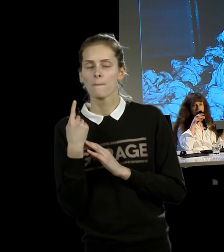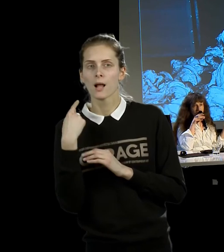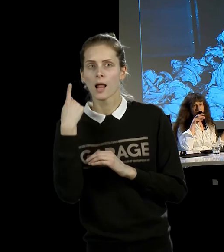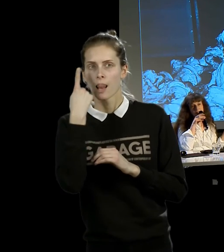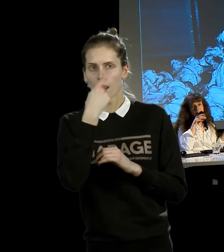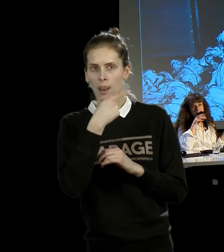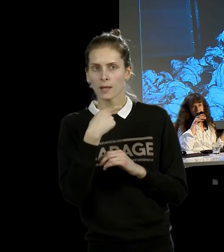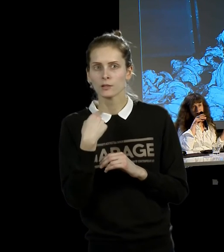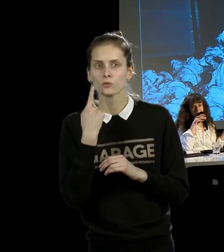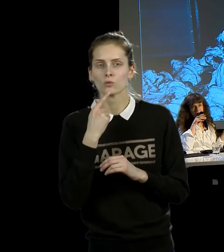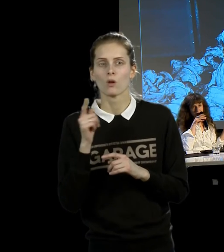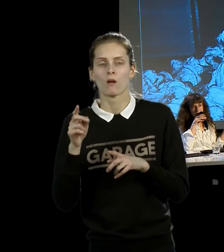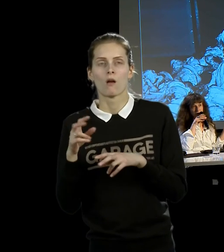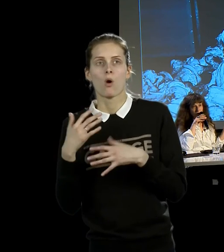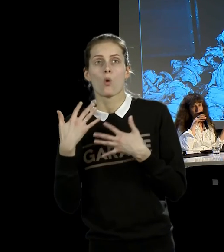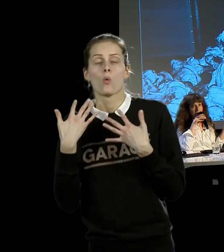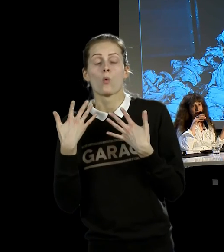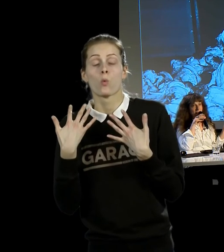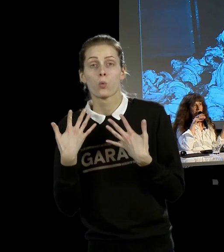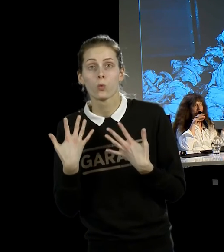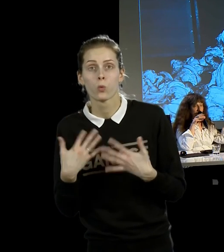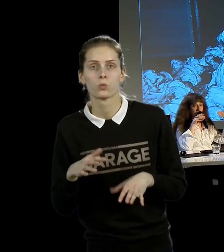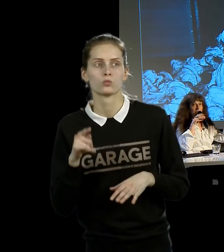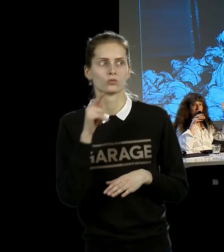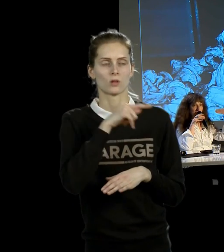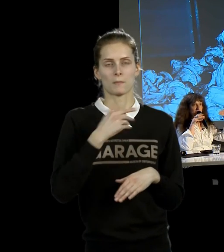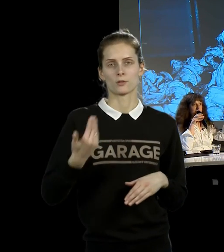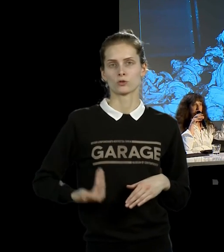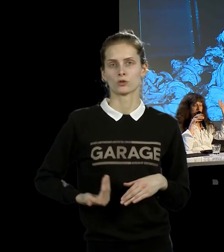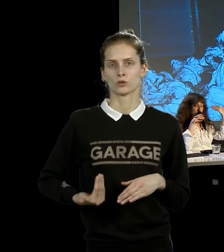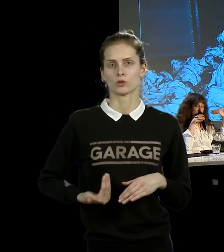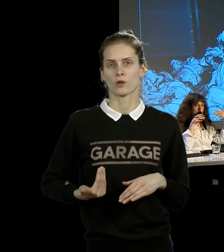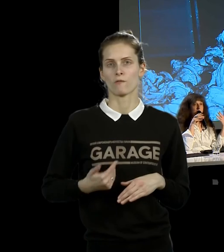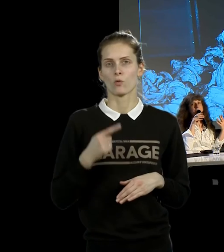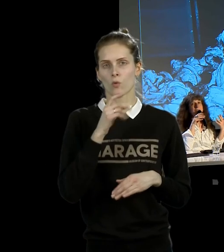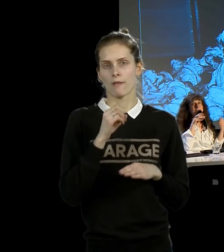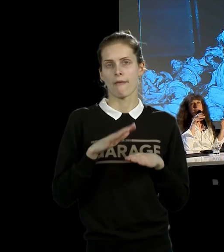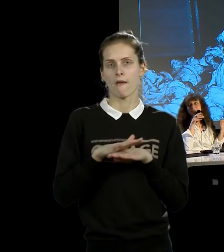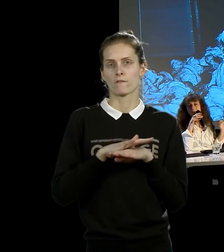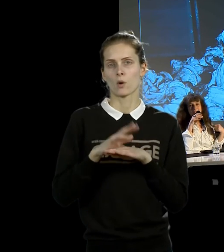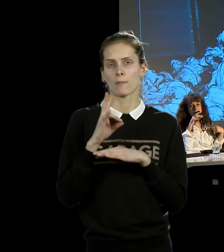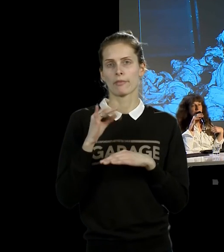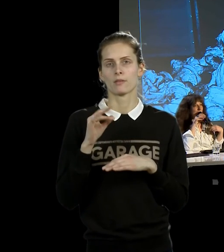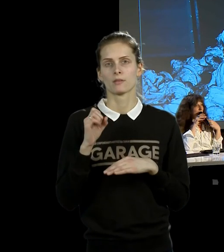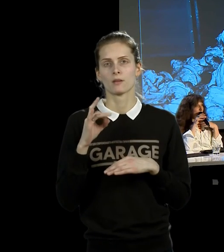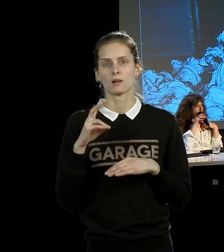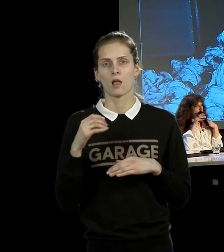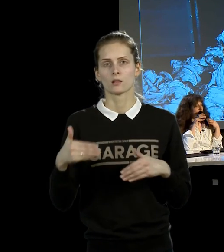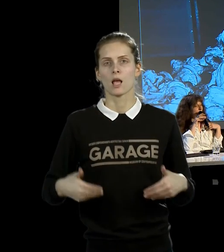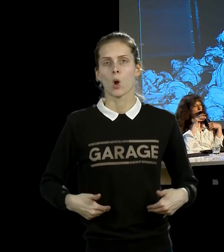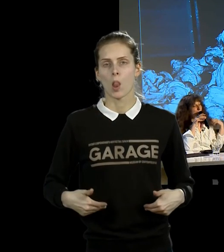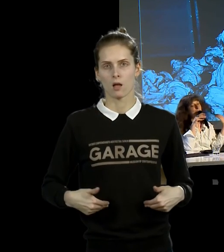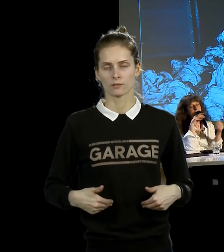лет живущая в Нидерландах к этому времени, в Европе. А как начинает, как бы, чуть было не сказала,